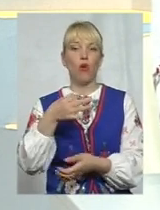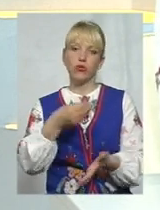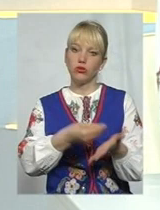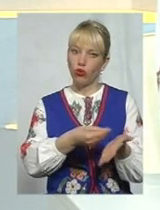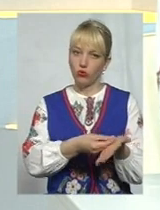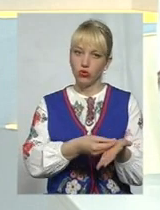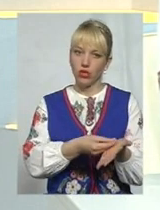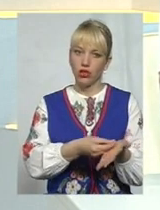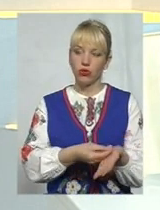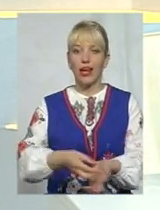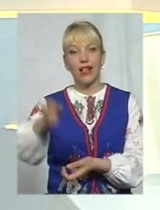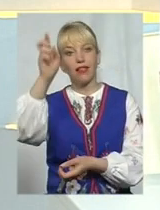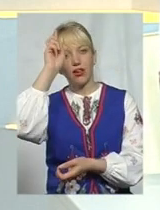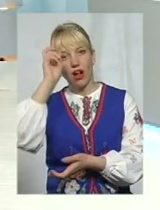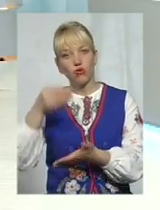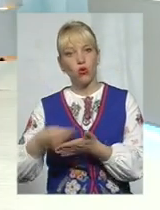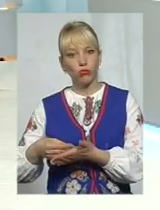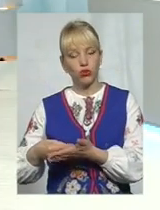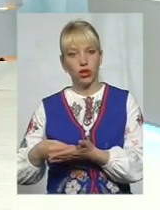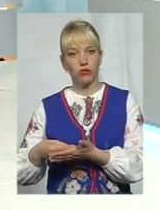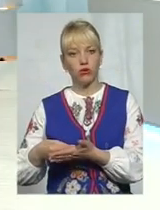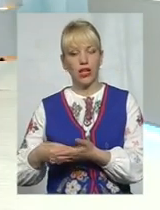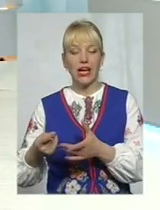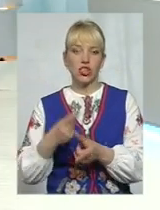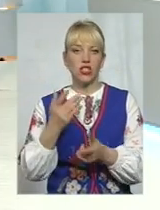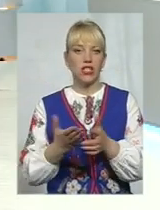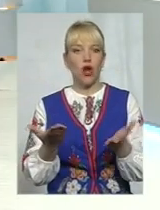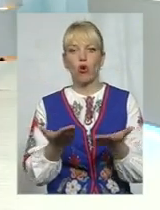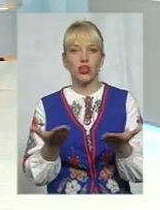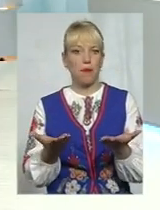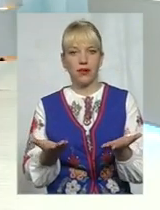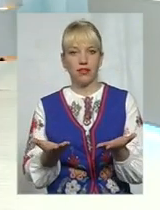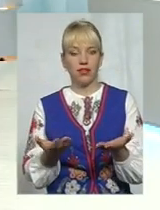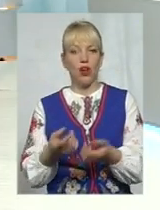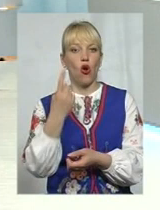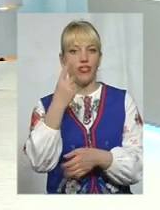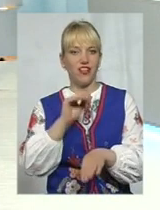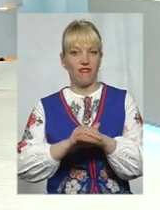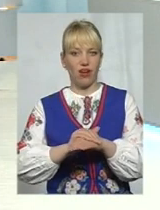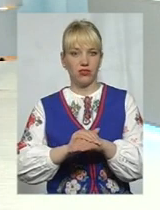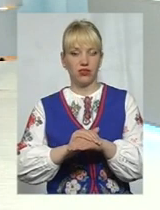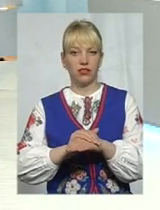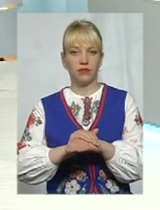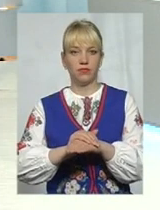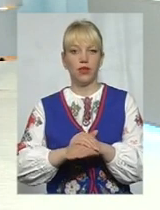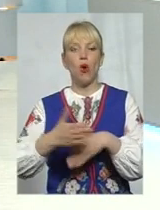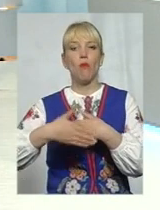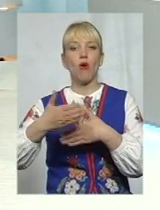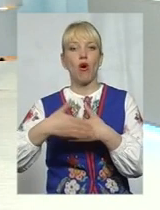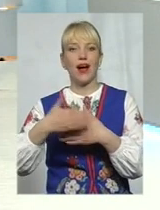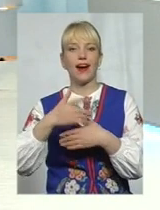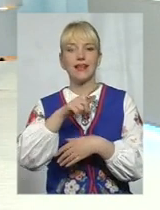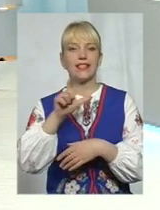бюджету, з державного бюджету. Чи є хоча б один факт покарання